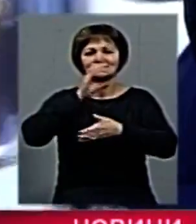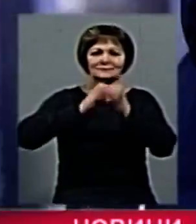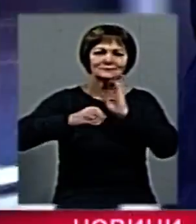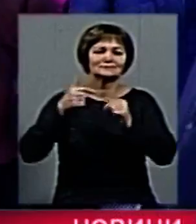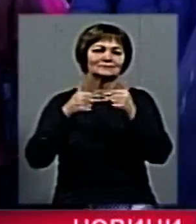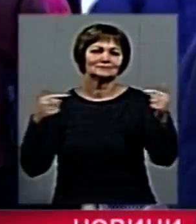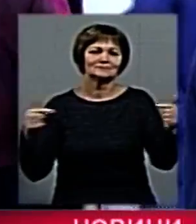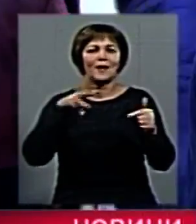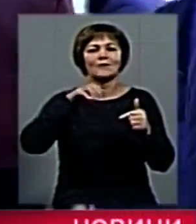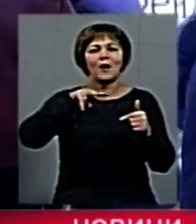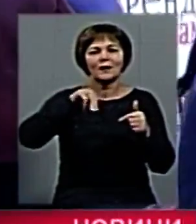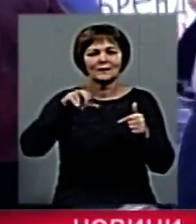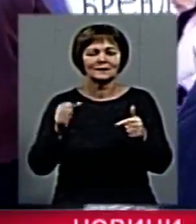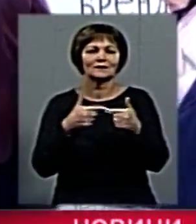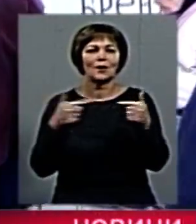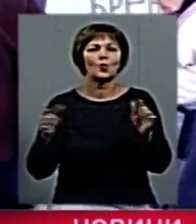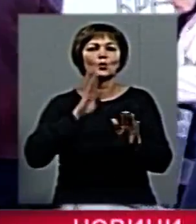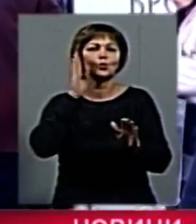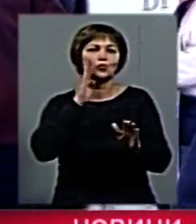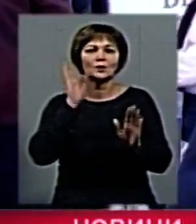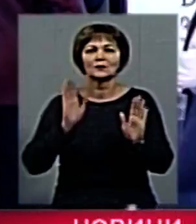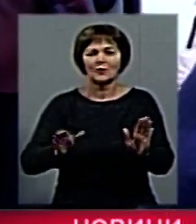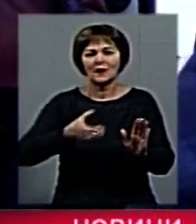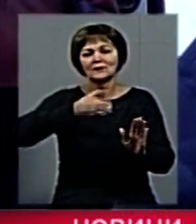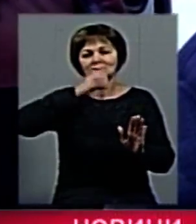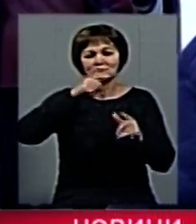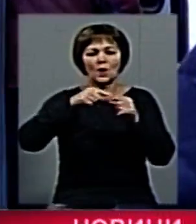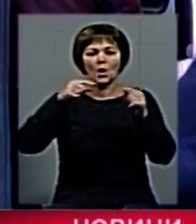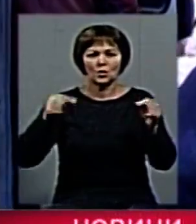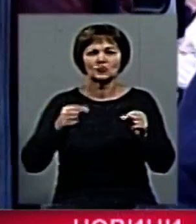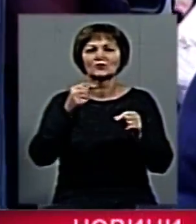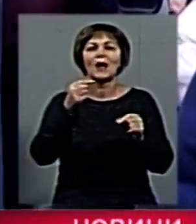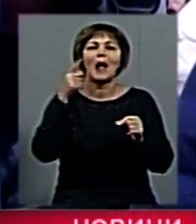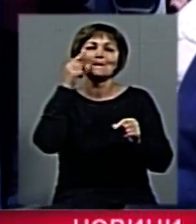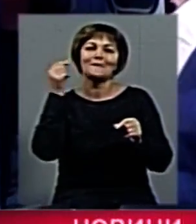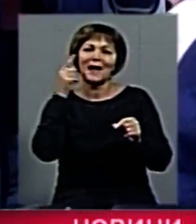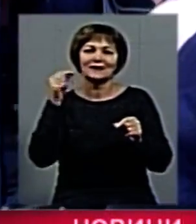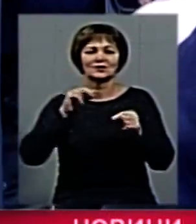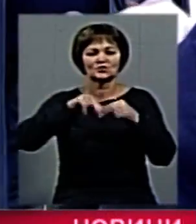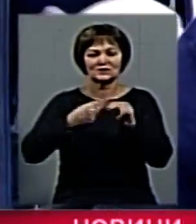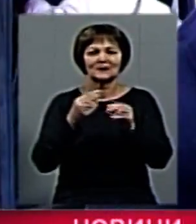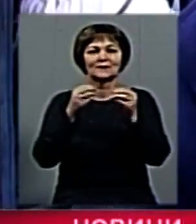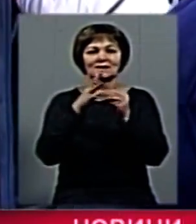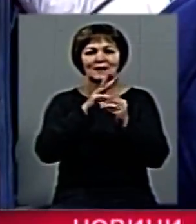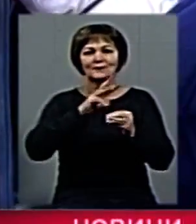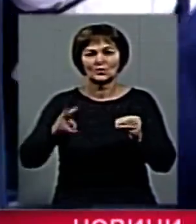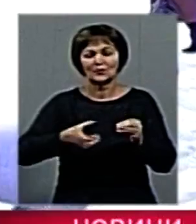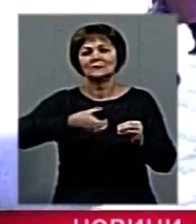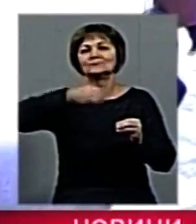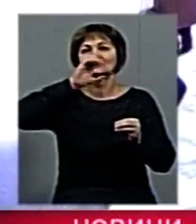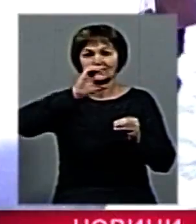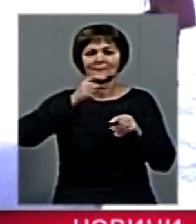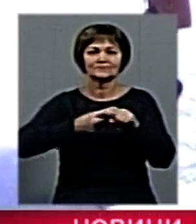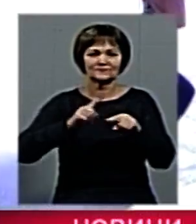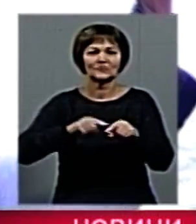калина, всяке таке. З утра їсти по ложці меду, через минут 15 взяти кружку води, випити і буде порадок.